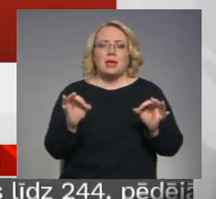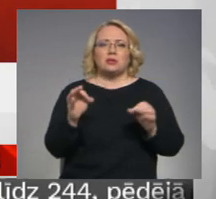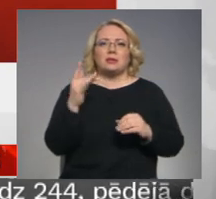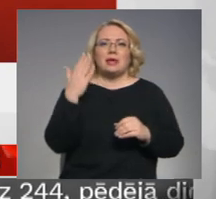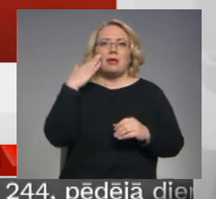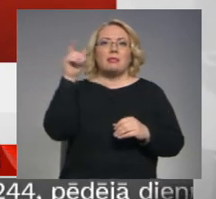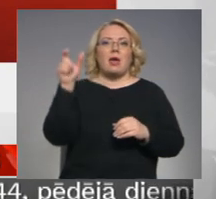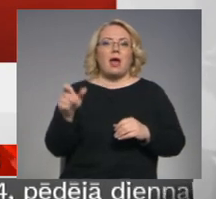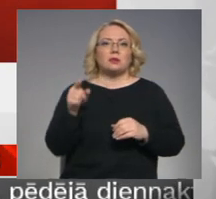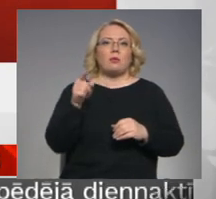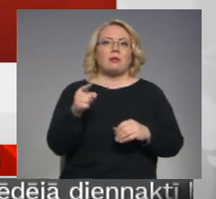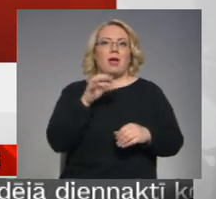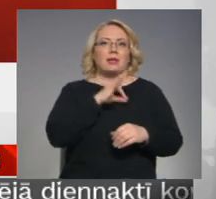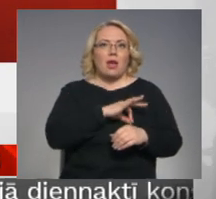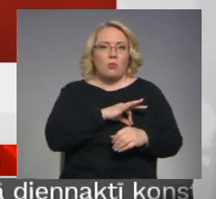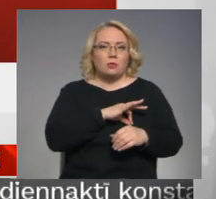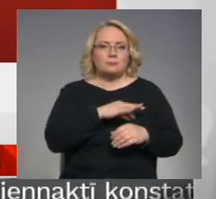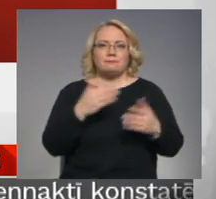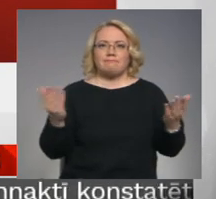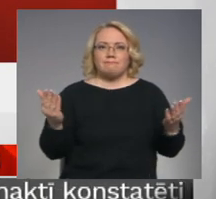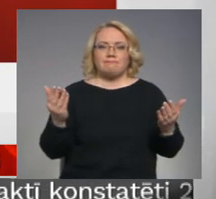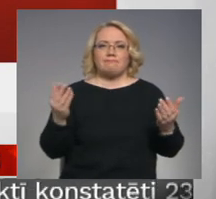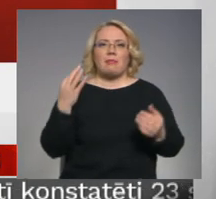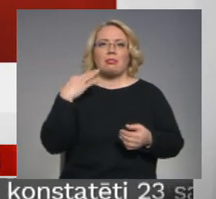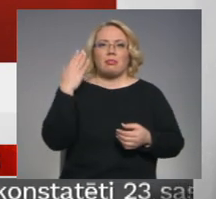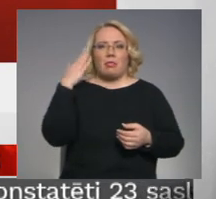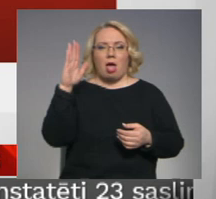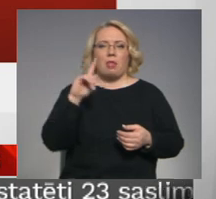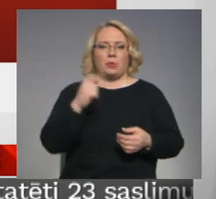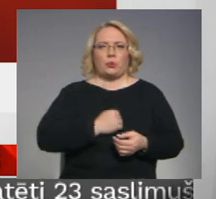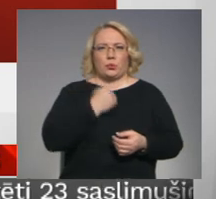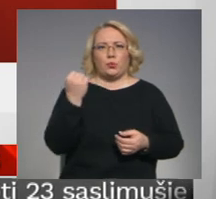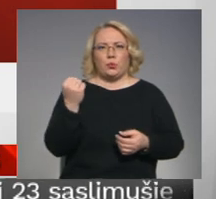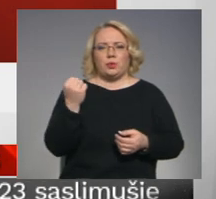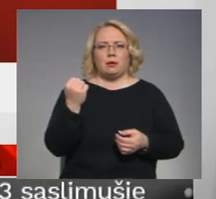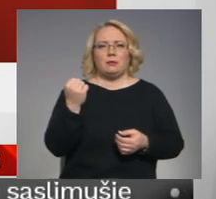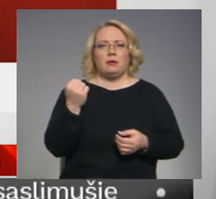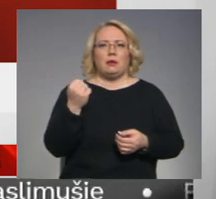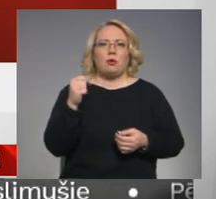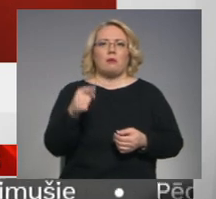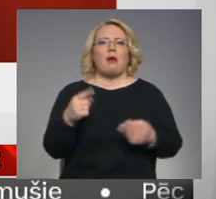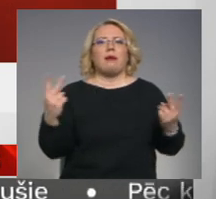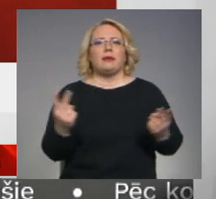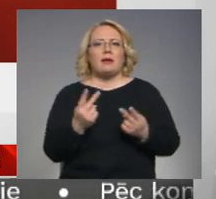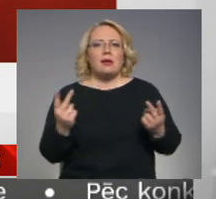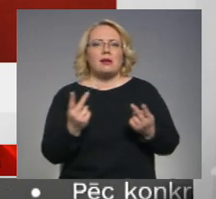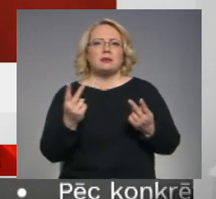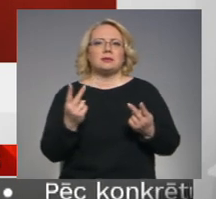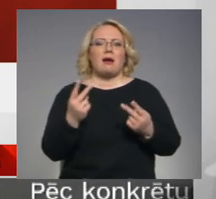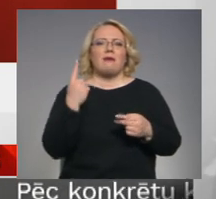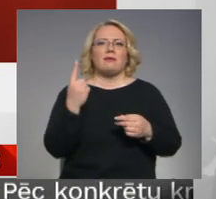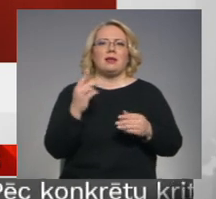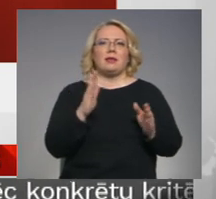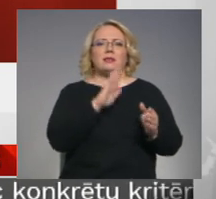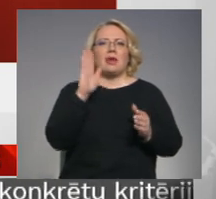dēls no tā šobrīd iegūst. Viņam ir grūti, jo tā ierastā vienas